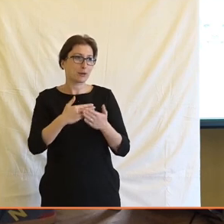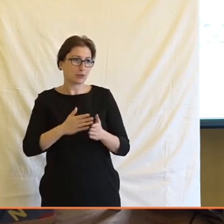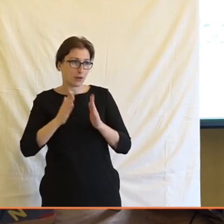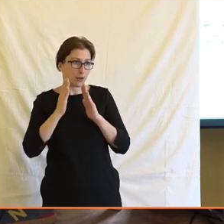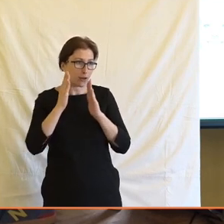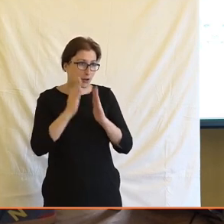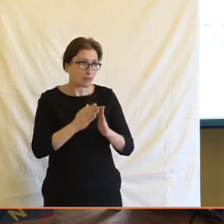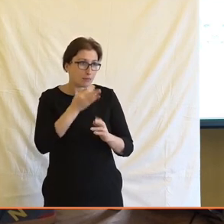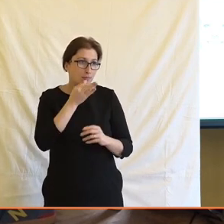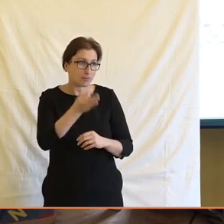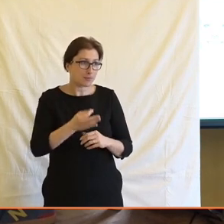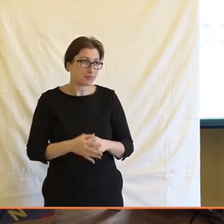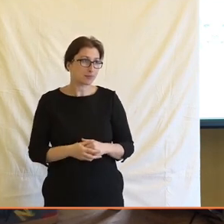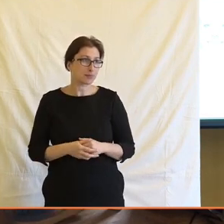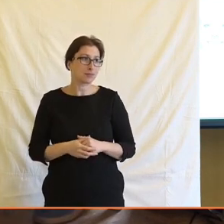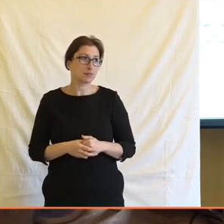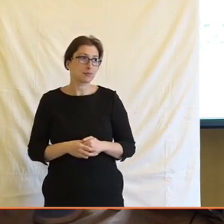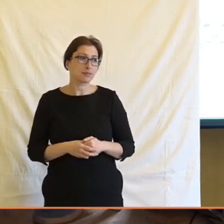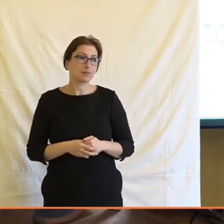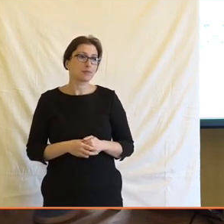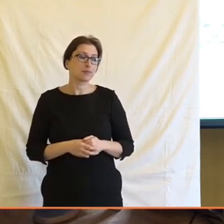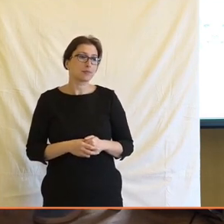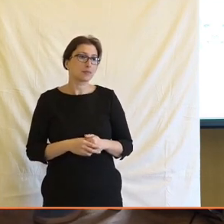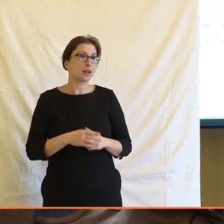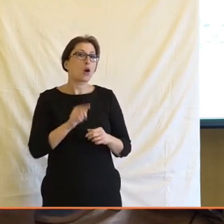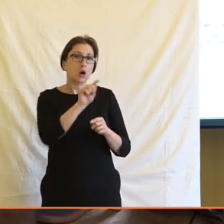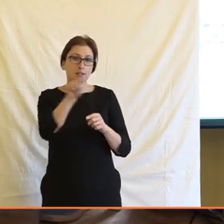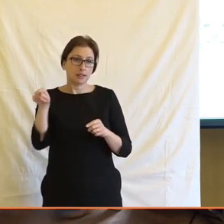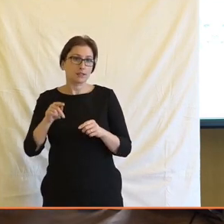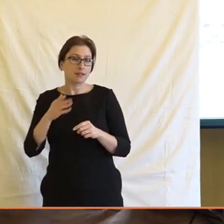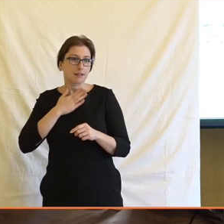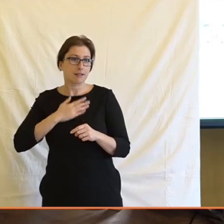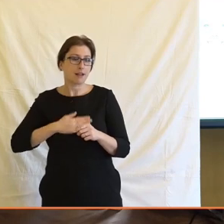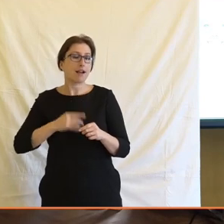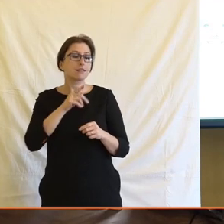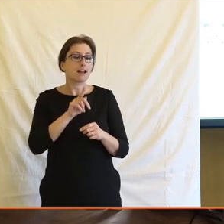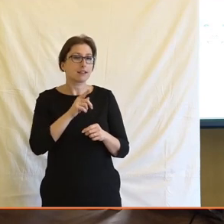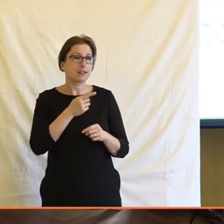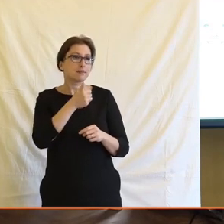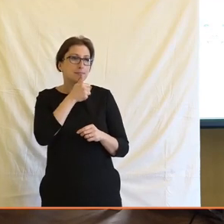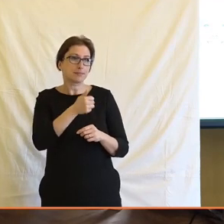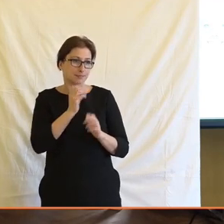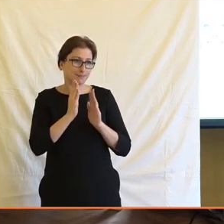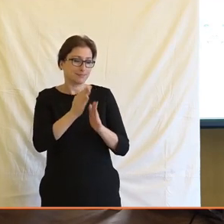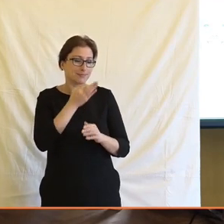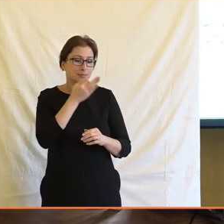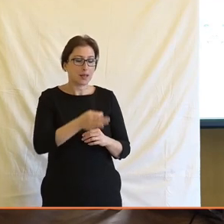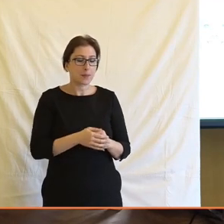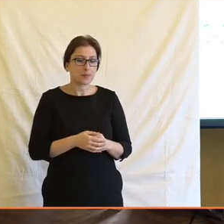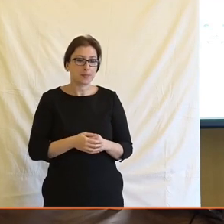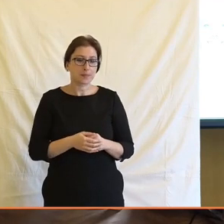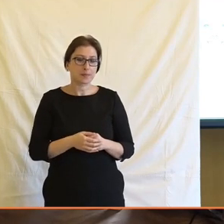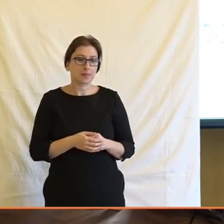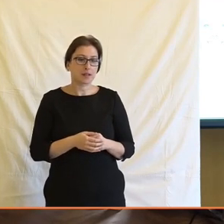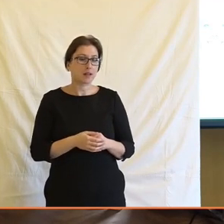na tebe, teda bohužel, jsme za to samozřejmě rádi, ale takhle to tady slízneš. Takže to je asi na tebe, ale